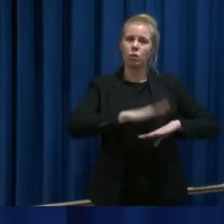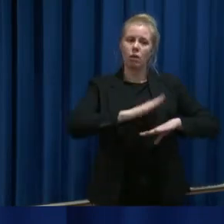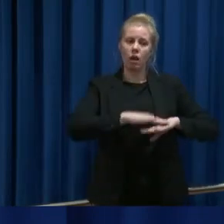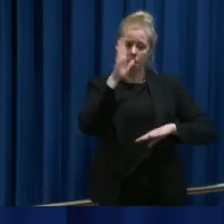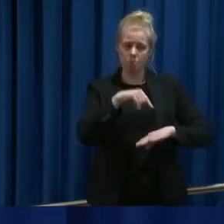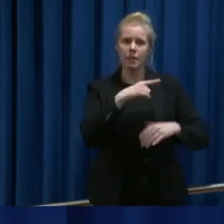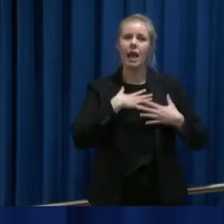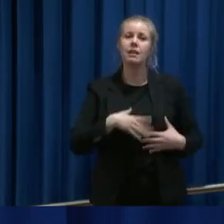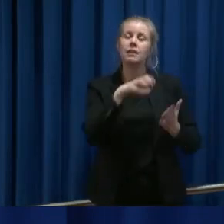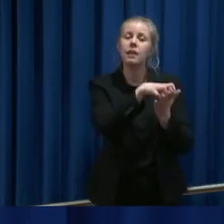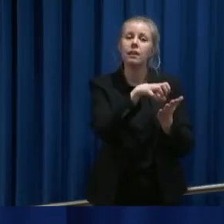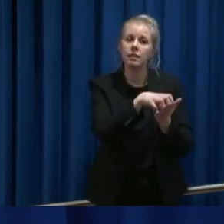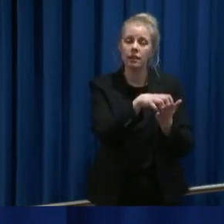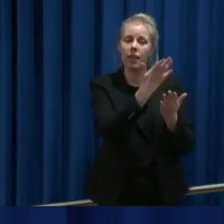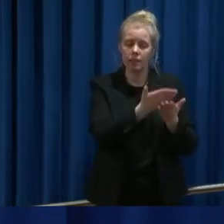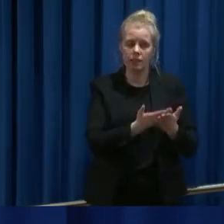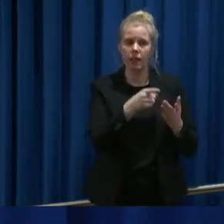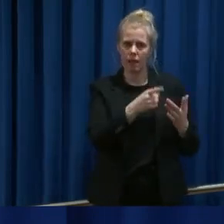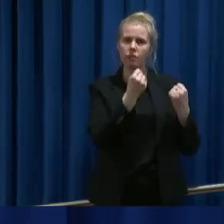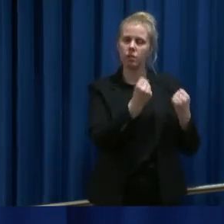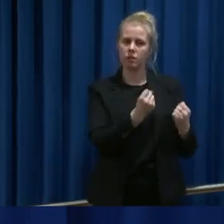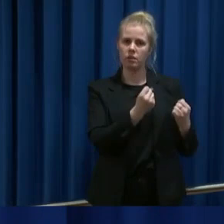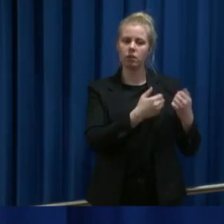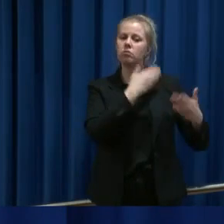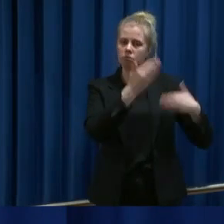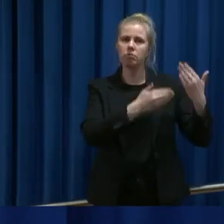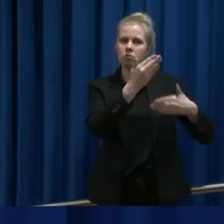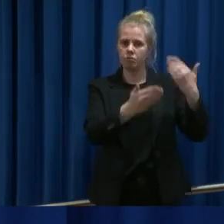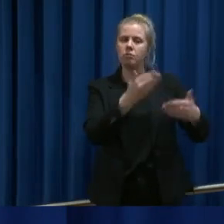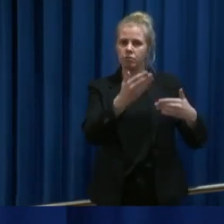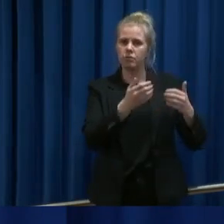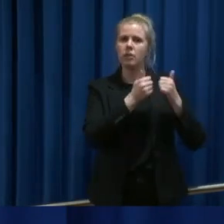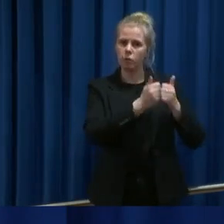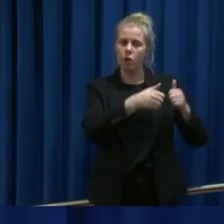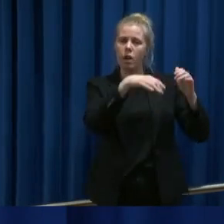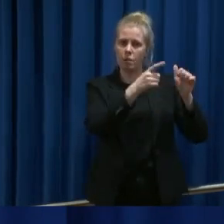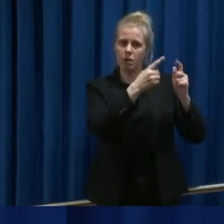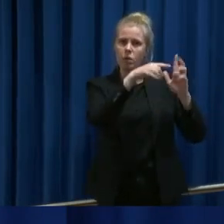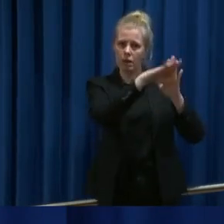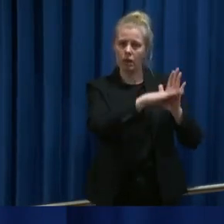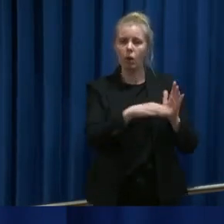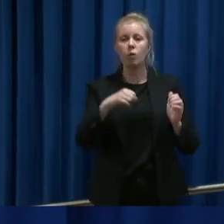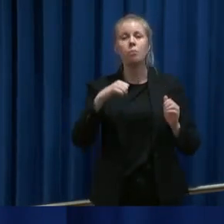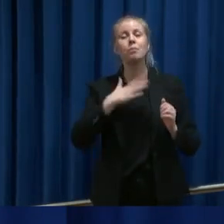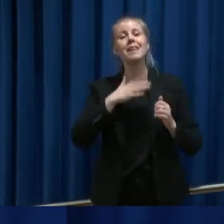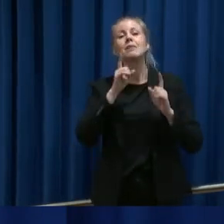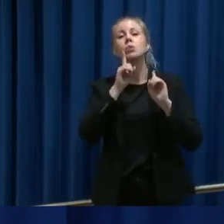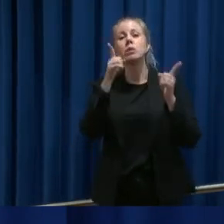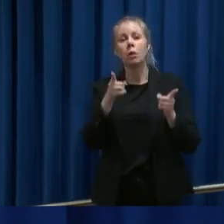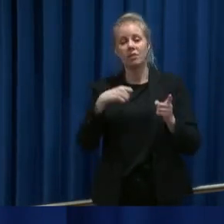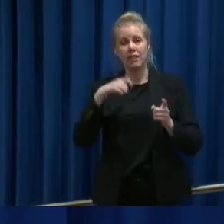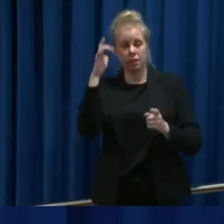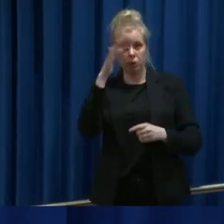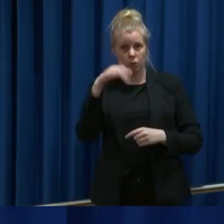står fast og i tiden som kommer. Så mitt budskap til de som er bekymret er dette.